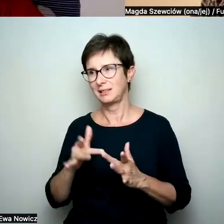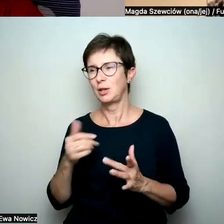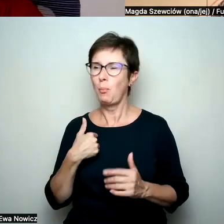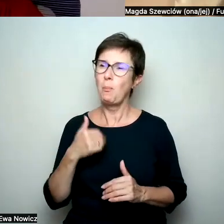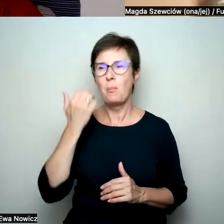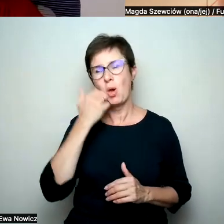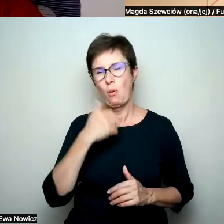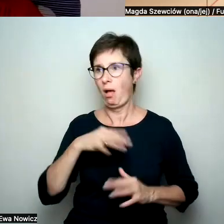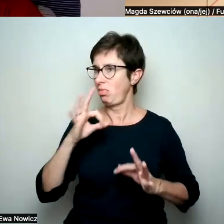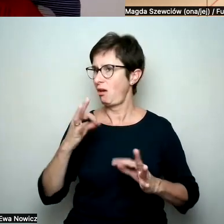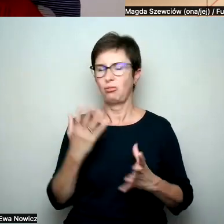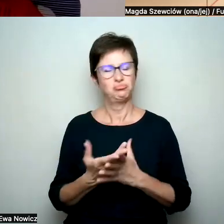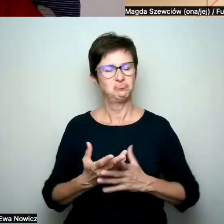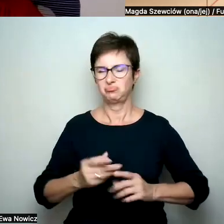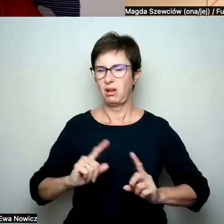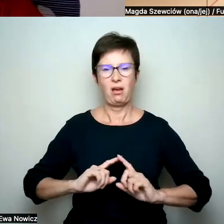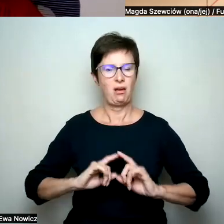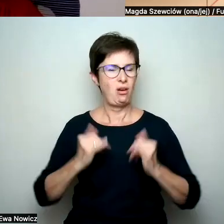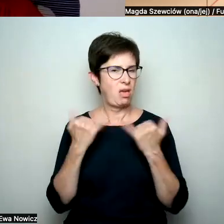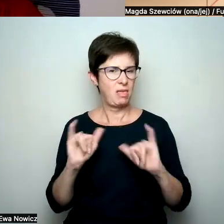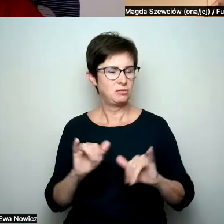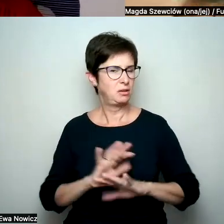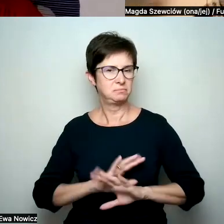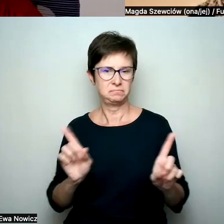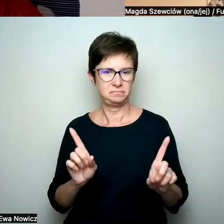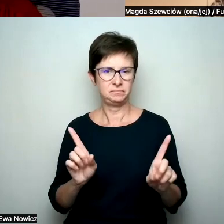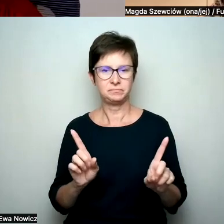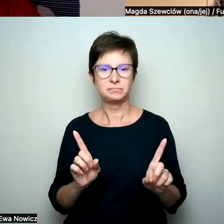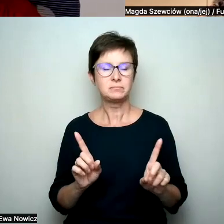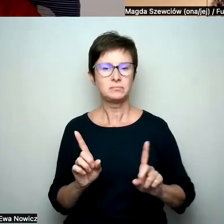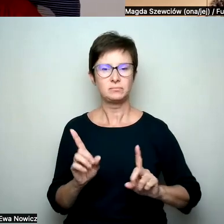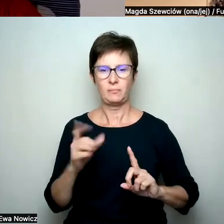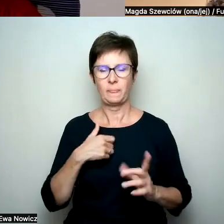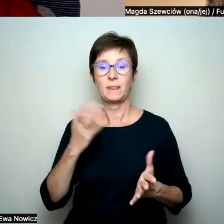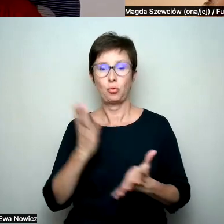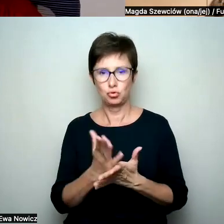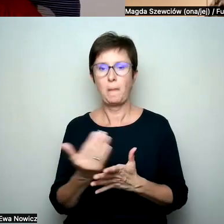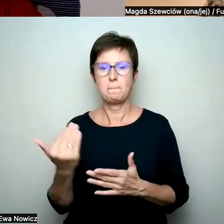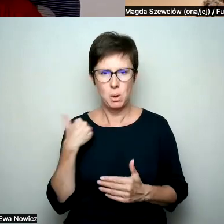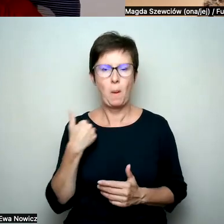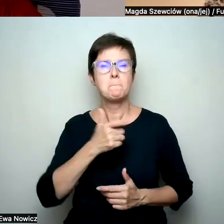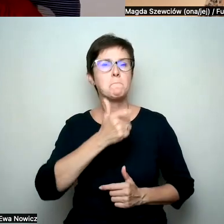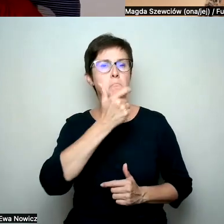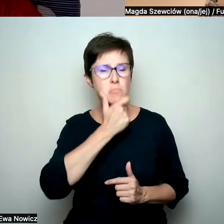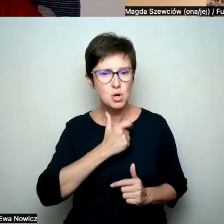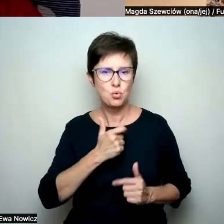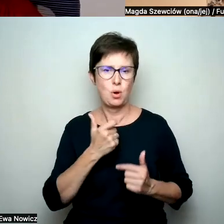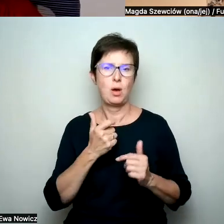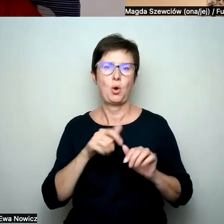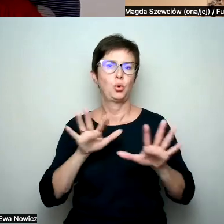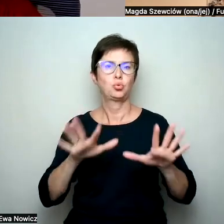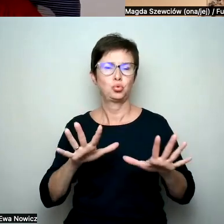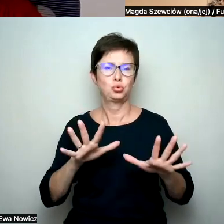ale teraz już jestem, już byliśmy mili, już bardzo dużo czasu